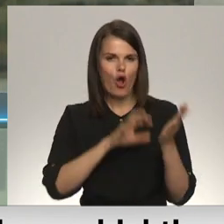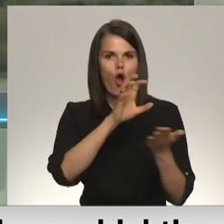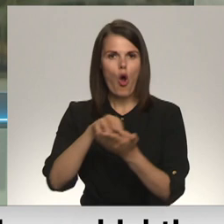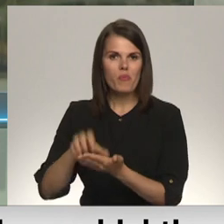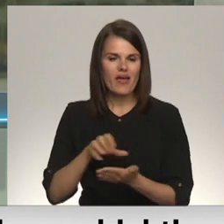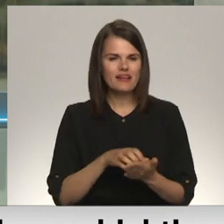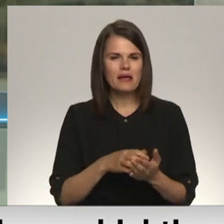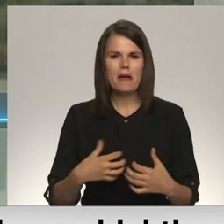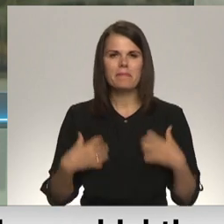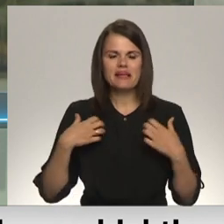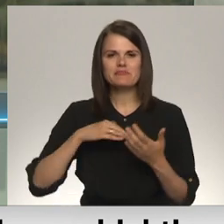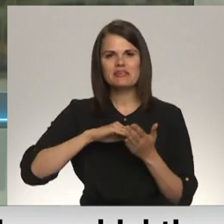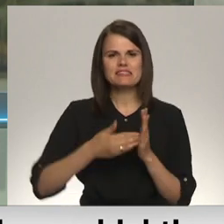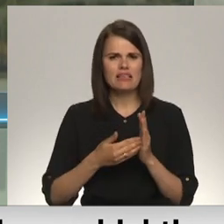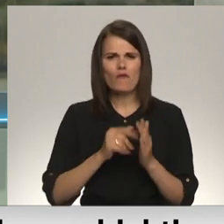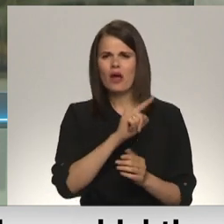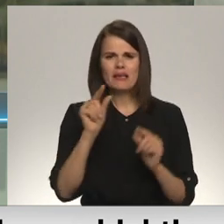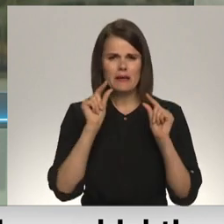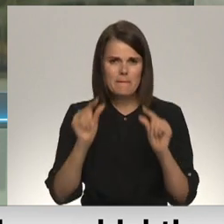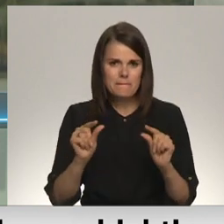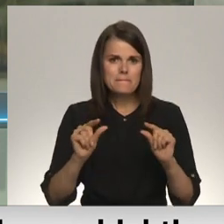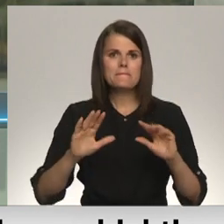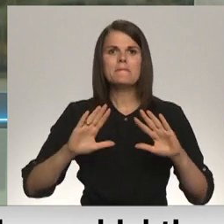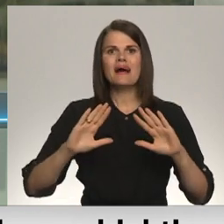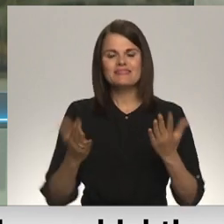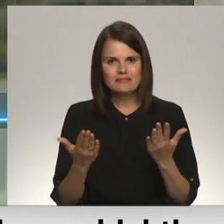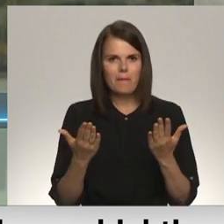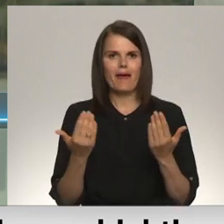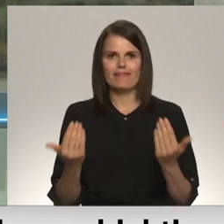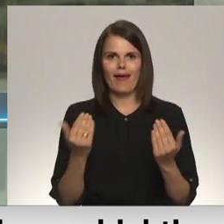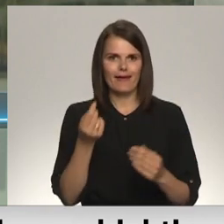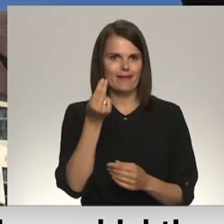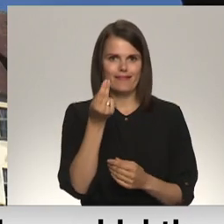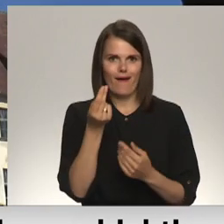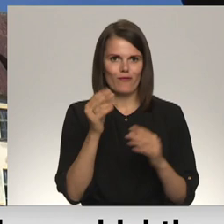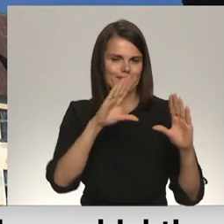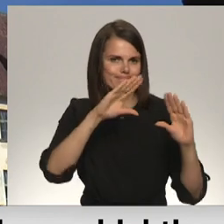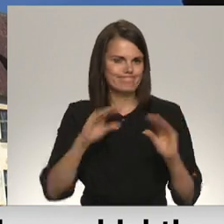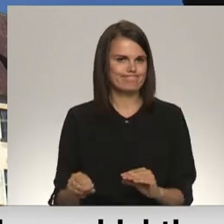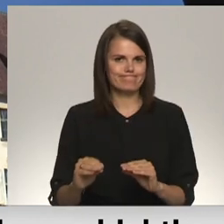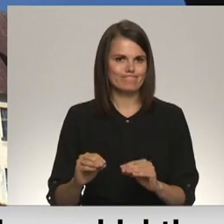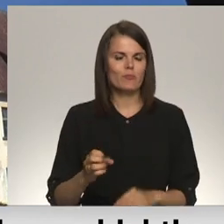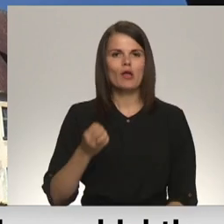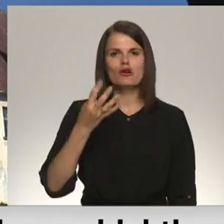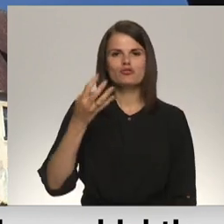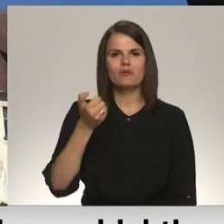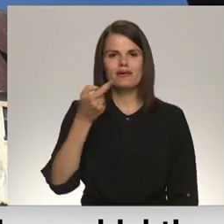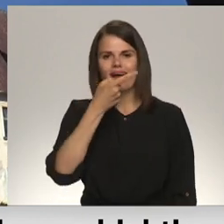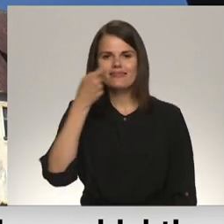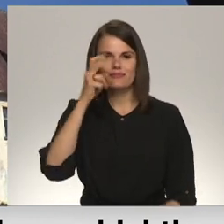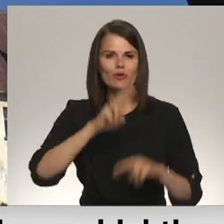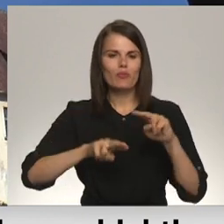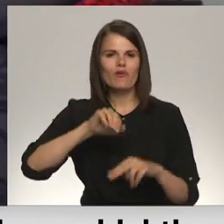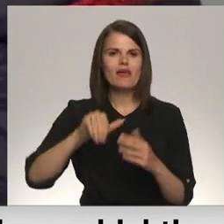un tās radītie finansiālie satricinājumi situāciju mainīs neuzlabāko pusi. 14. gadsimtā būvētās